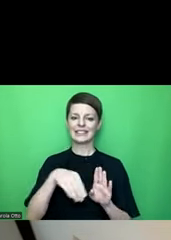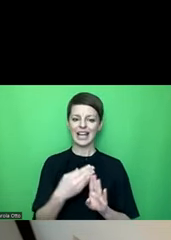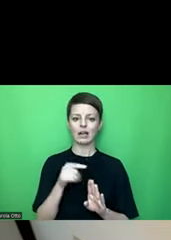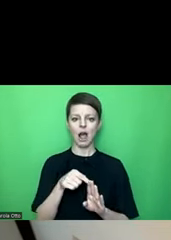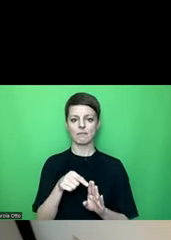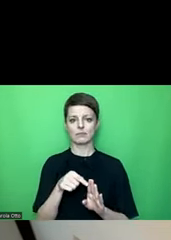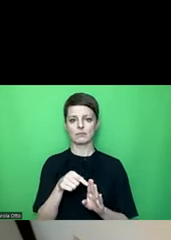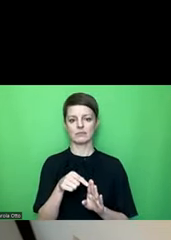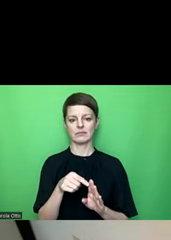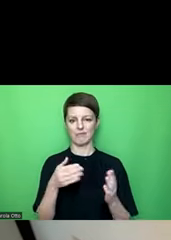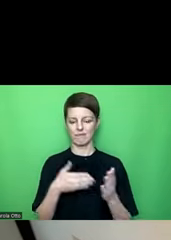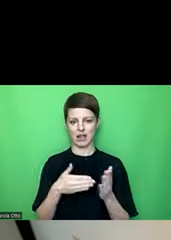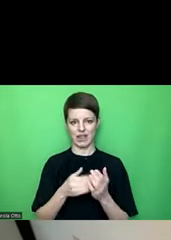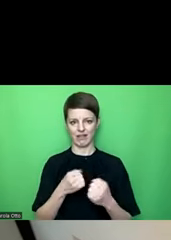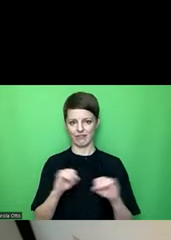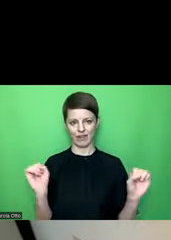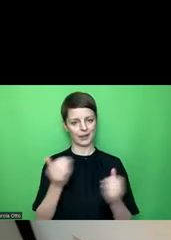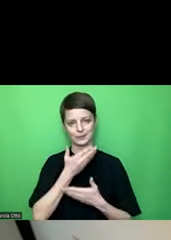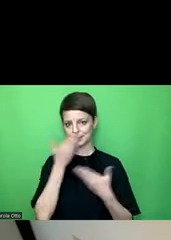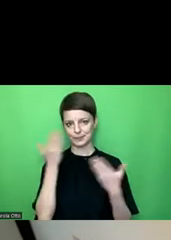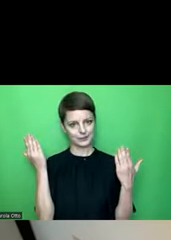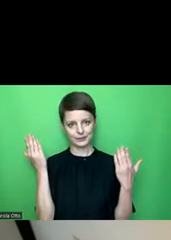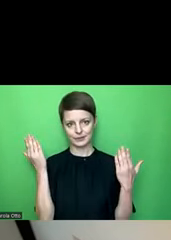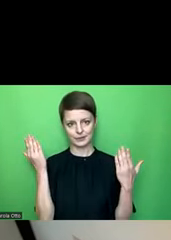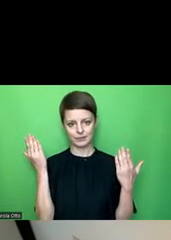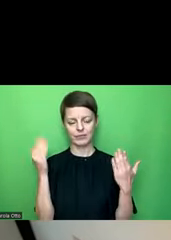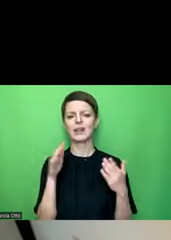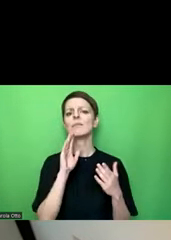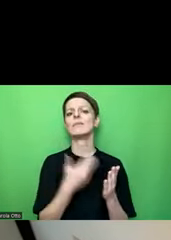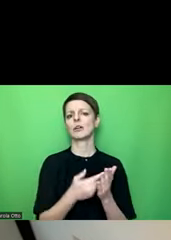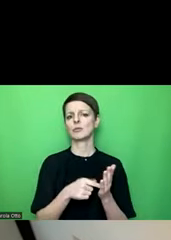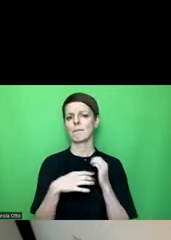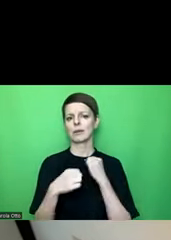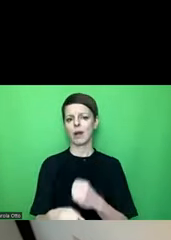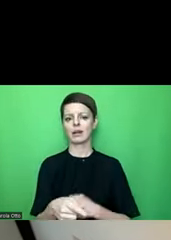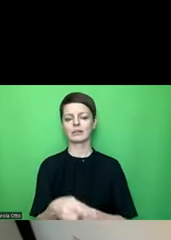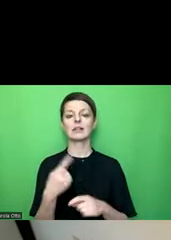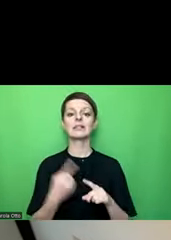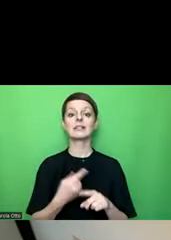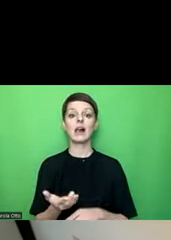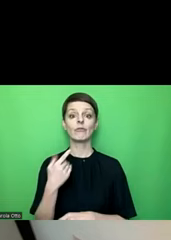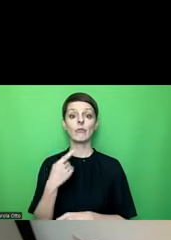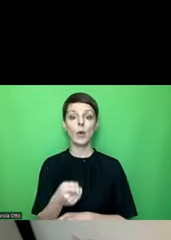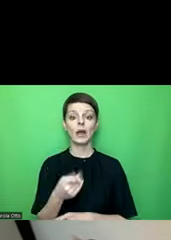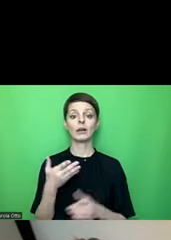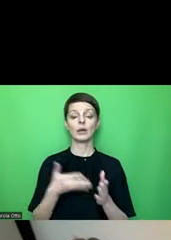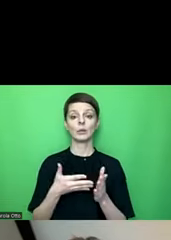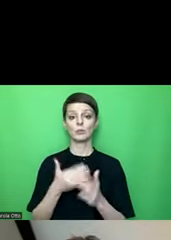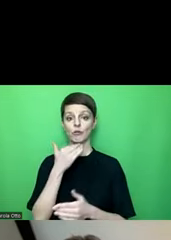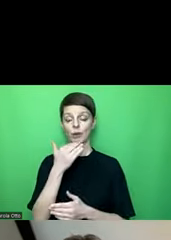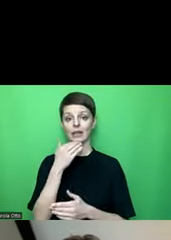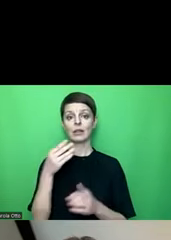unbedingt barrierefrei. Ich habe hier ein paar Beispiele. Die Zahlen stammen übrigens vom Prüfbericht der